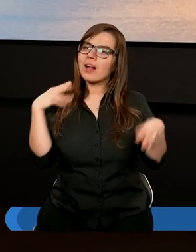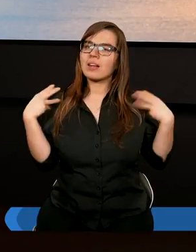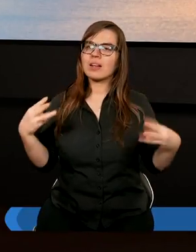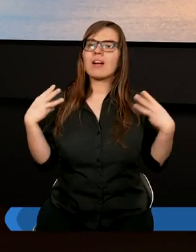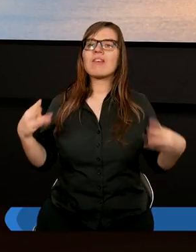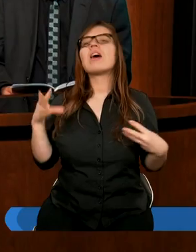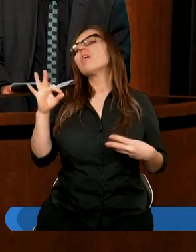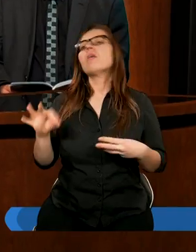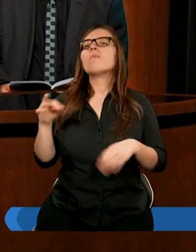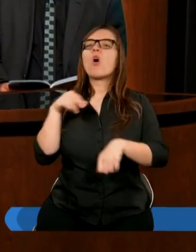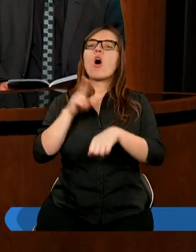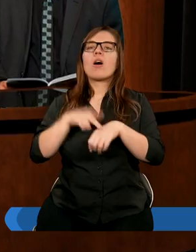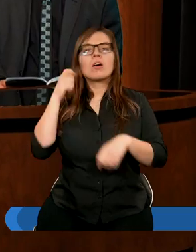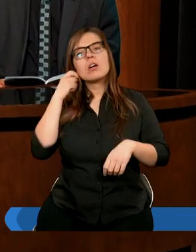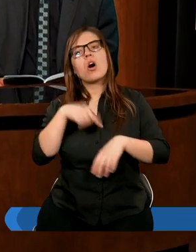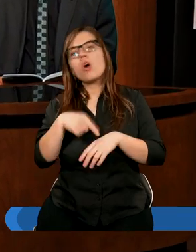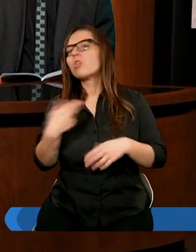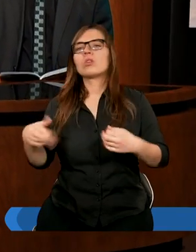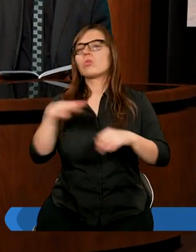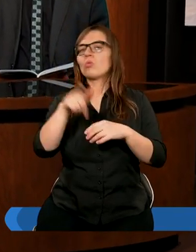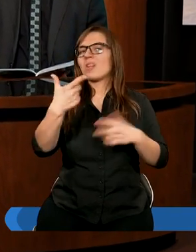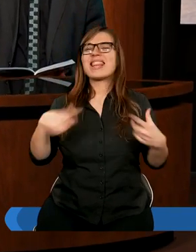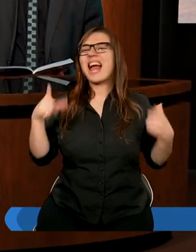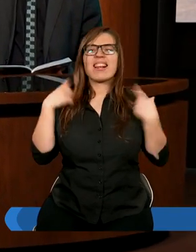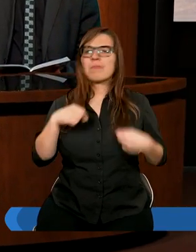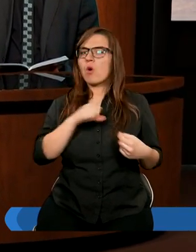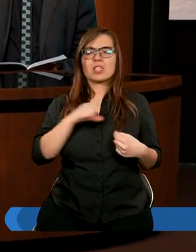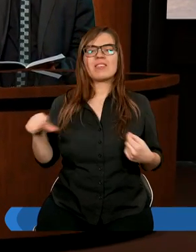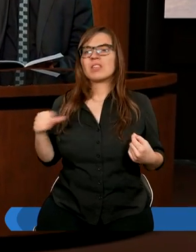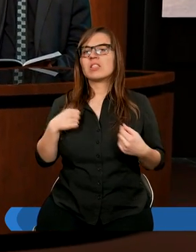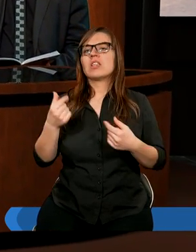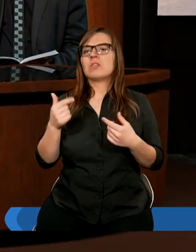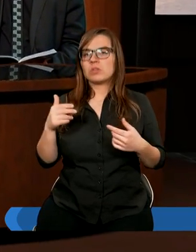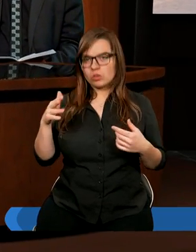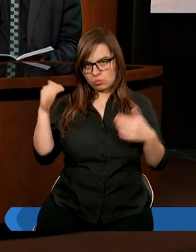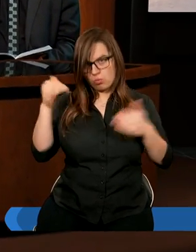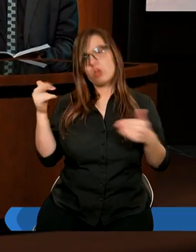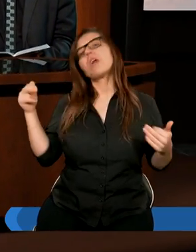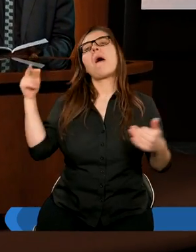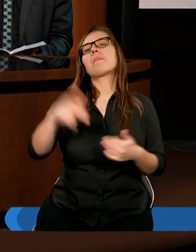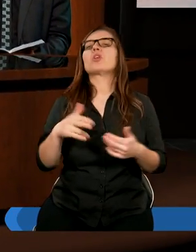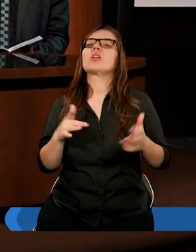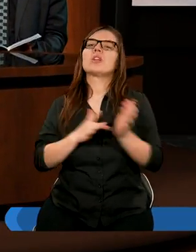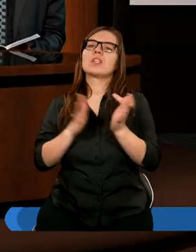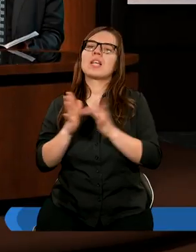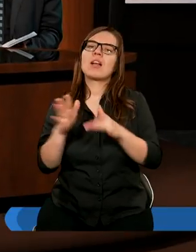bo godziny, której się nie spodziewacie, Syn Człowieczy przyjdzie.